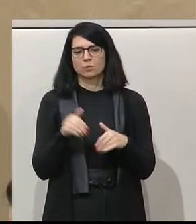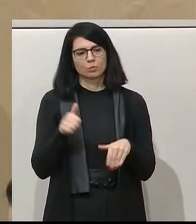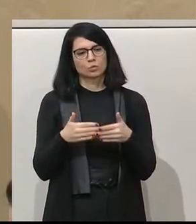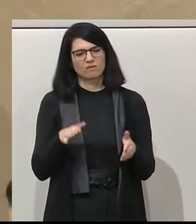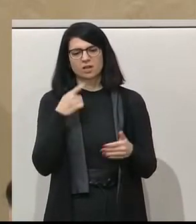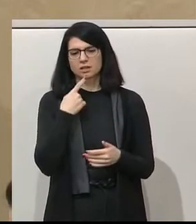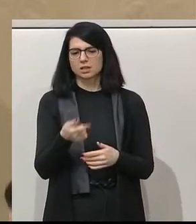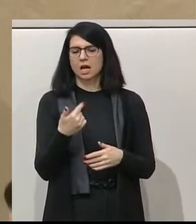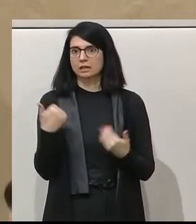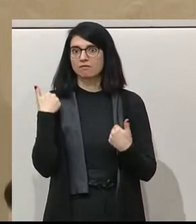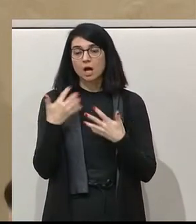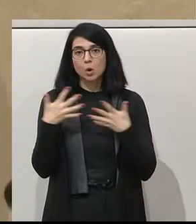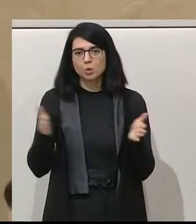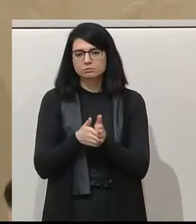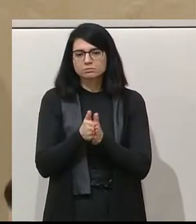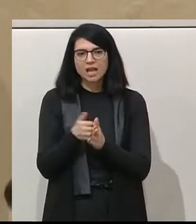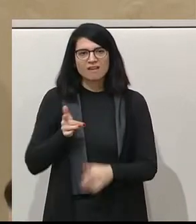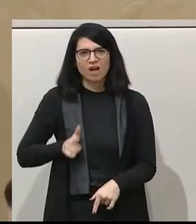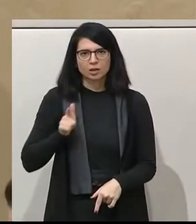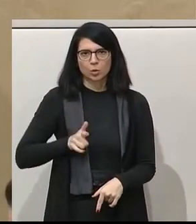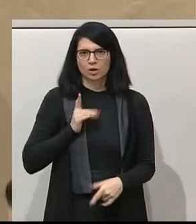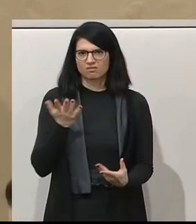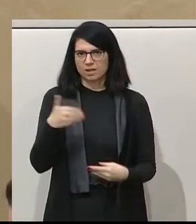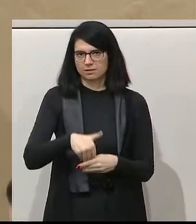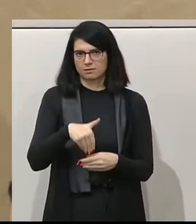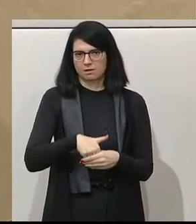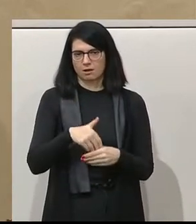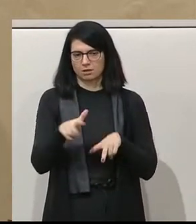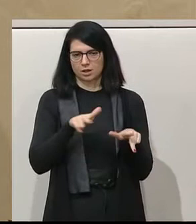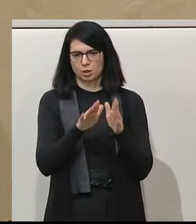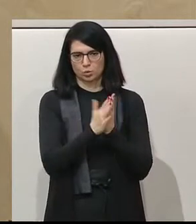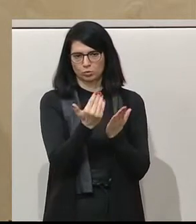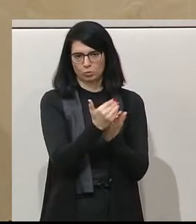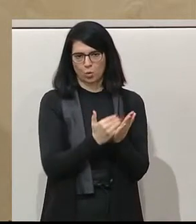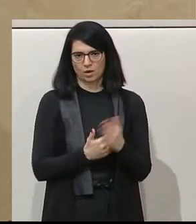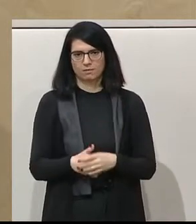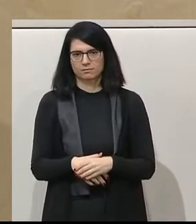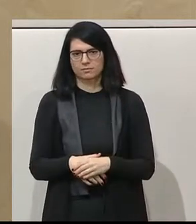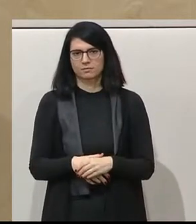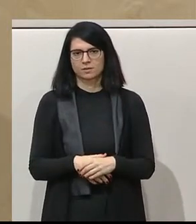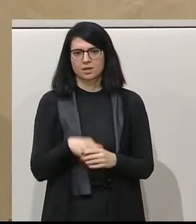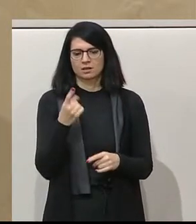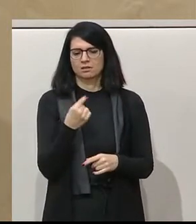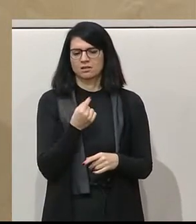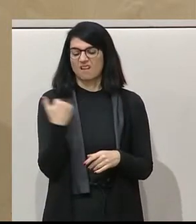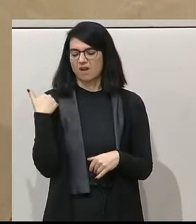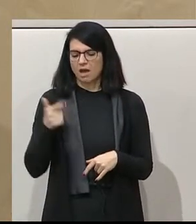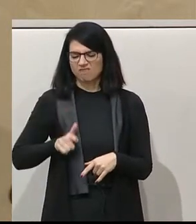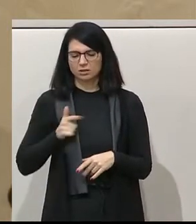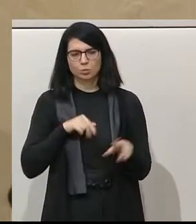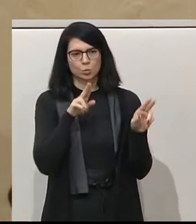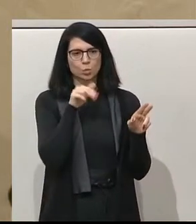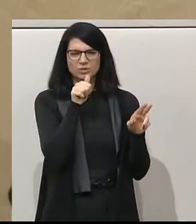offen sagen, große Erwartungen gegeben, große Erwartungen, dass diese Ungerechtigkeiten der